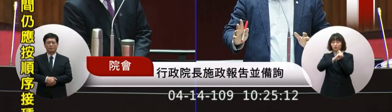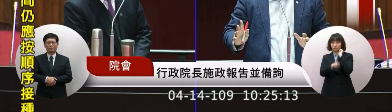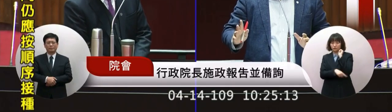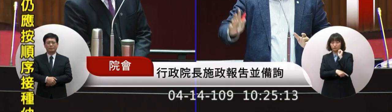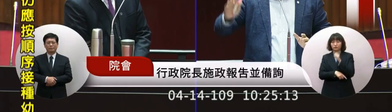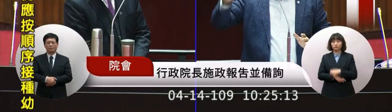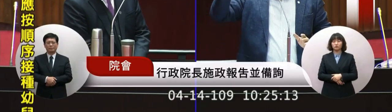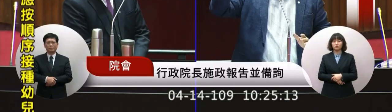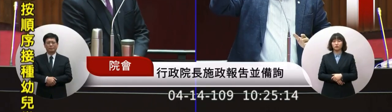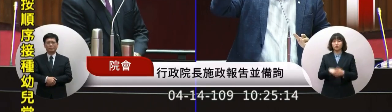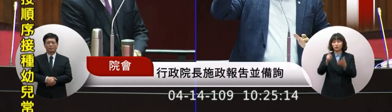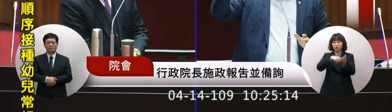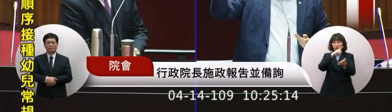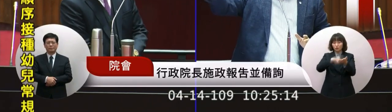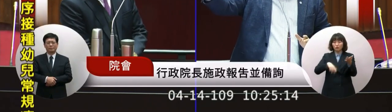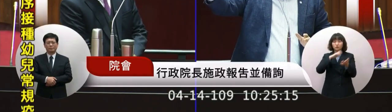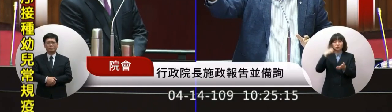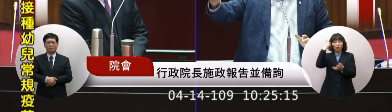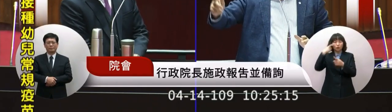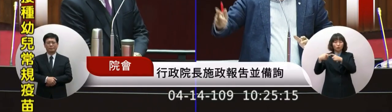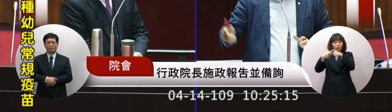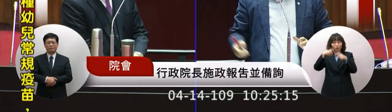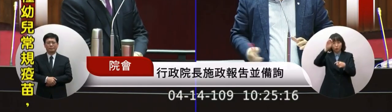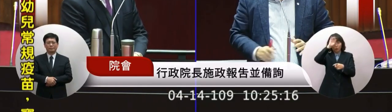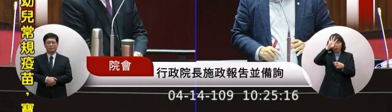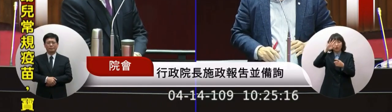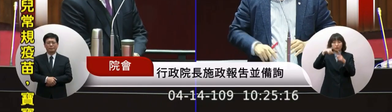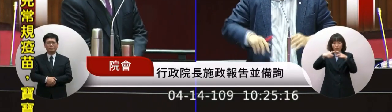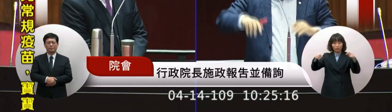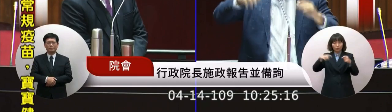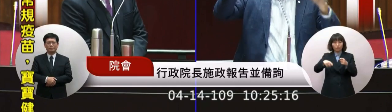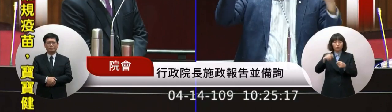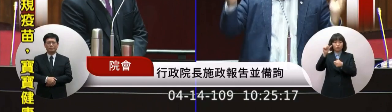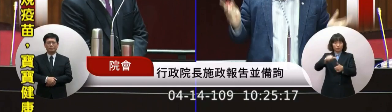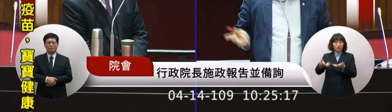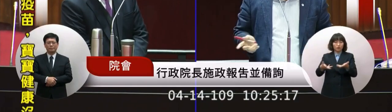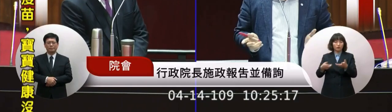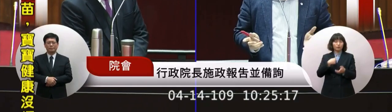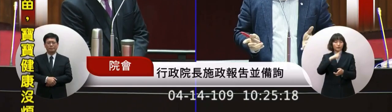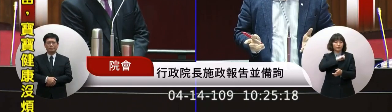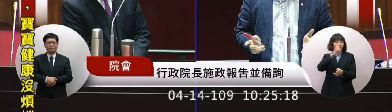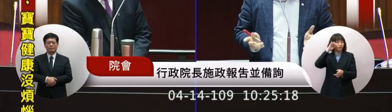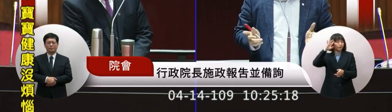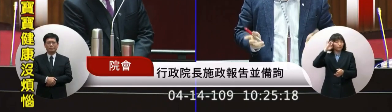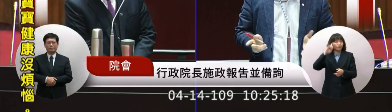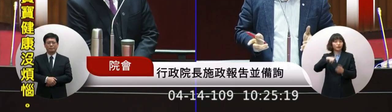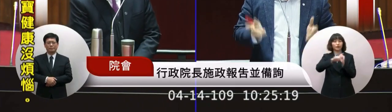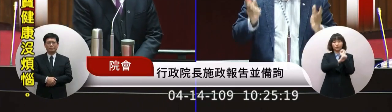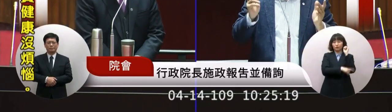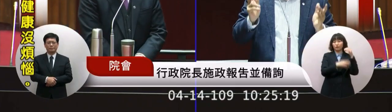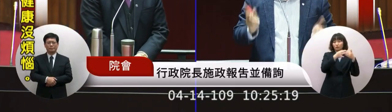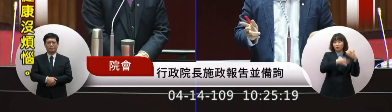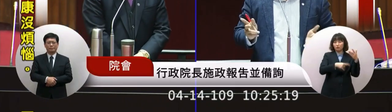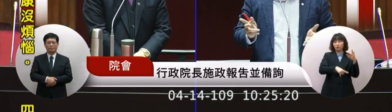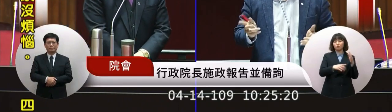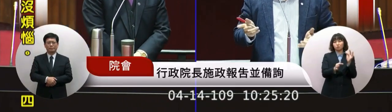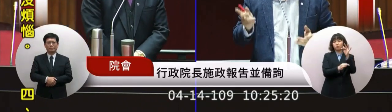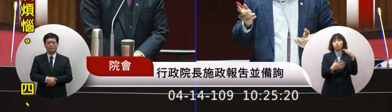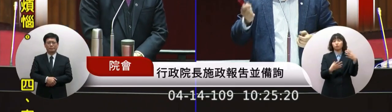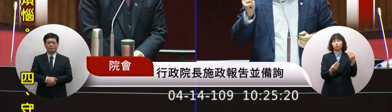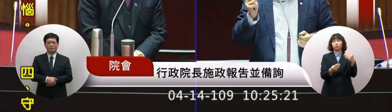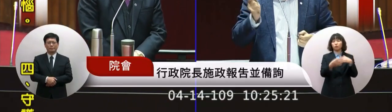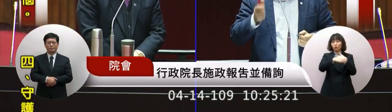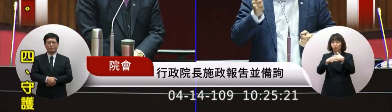我們為了要改關歐盟那張紅白我們就發明我們就說我們的法規不健全